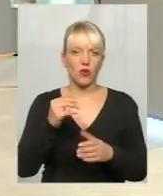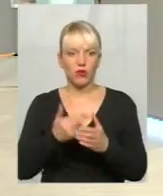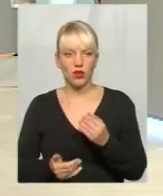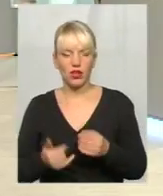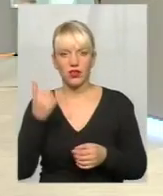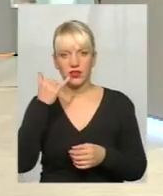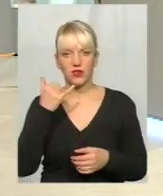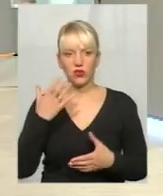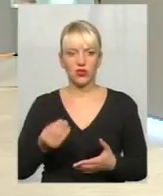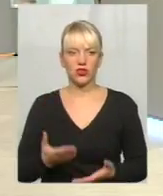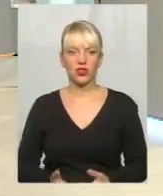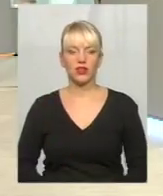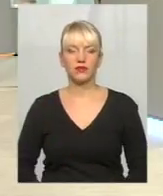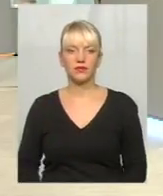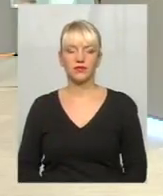ще є дзвіночок.